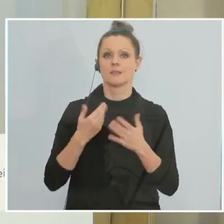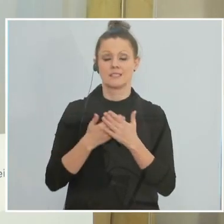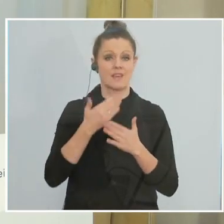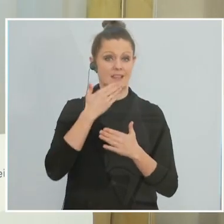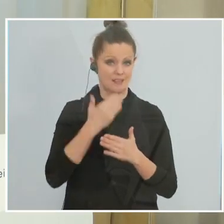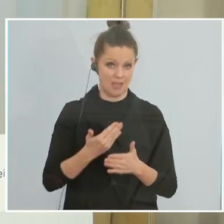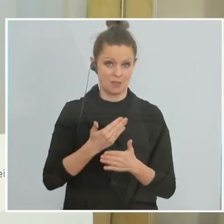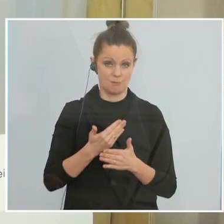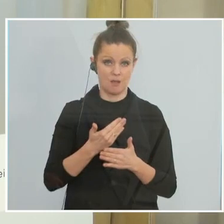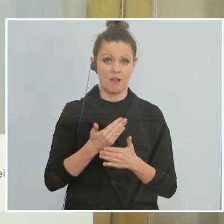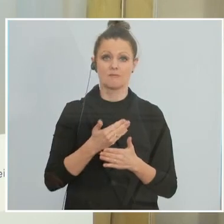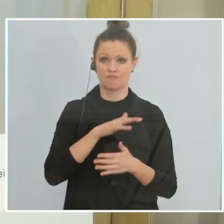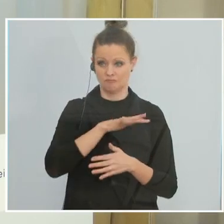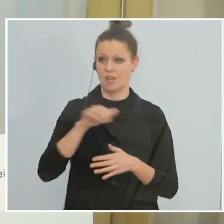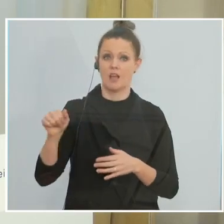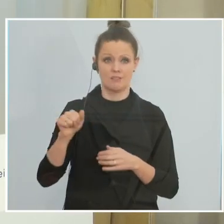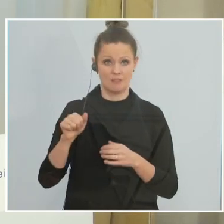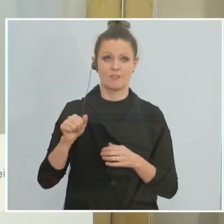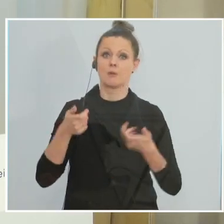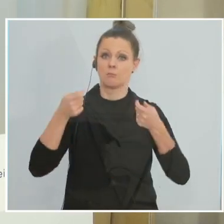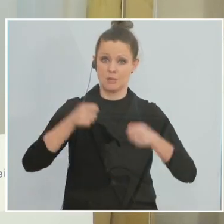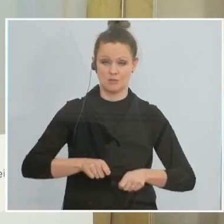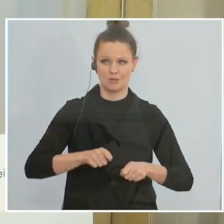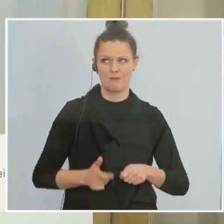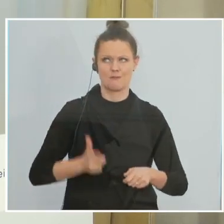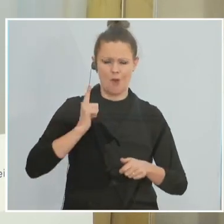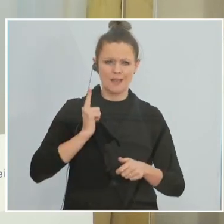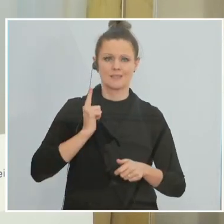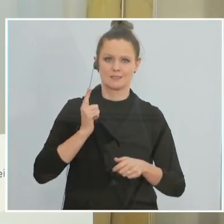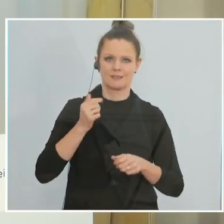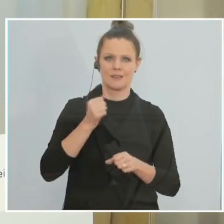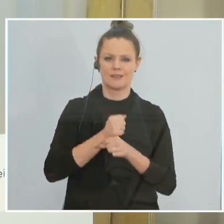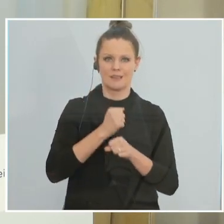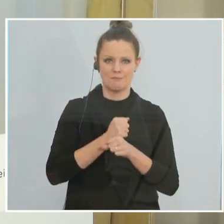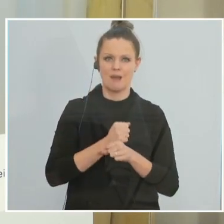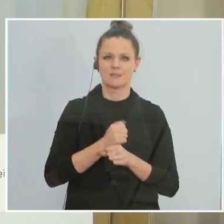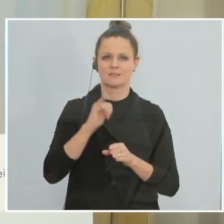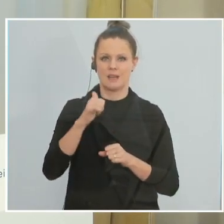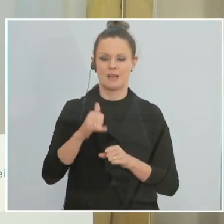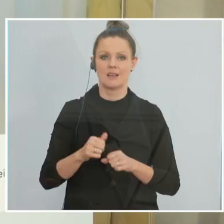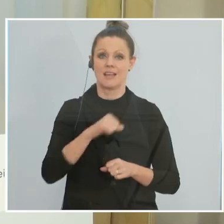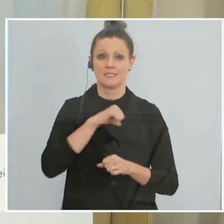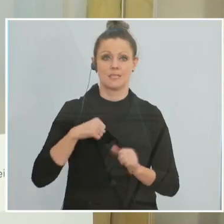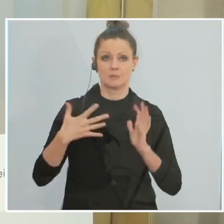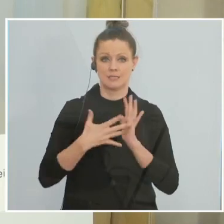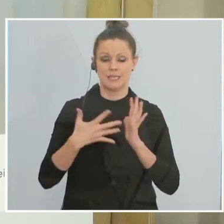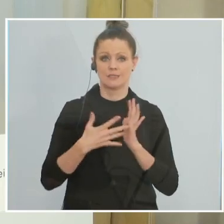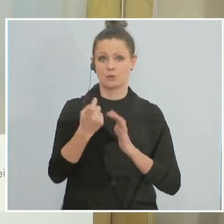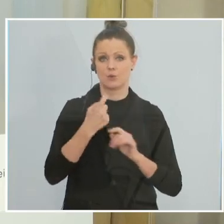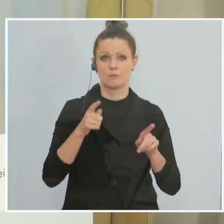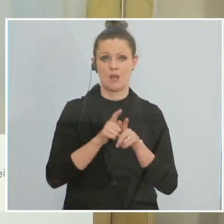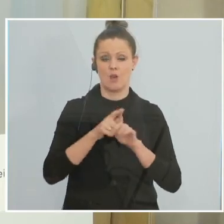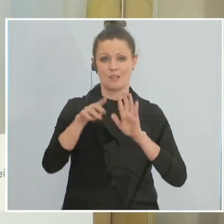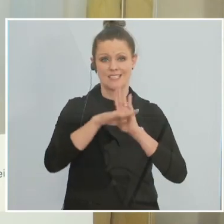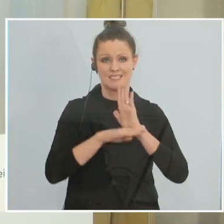sehr breit einen Beschluss vorgestern mittlerweile schon gefasst haben, wo auch die Selbsttests erstmals in einem